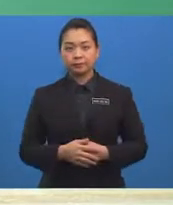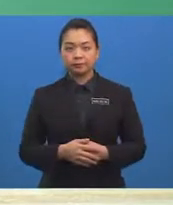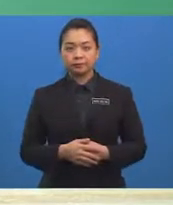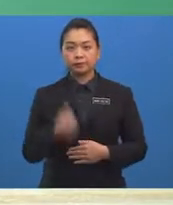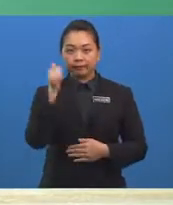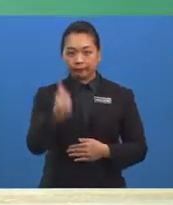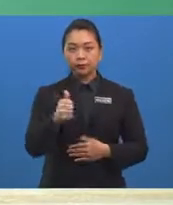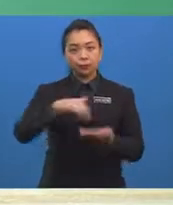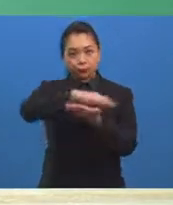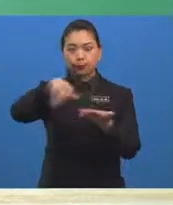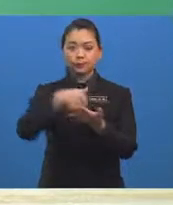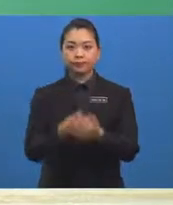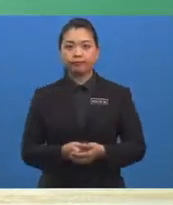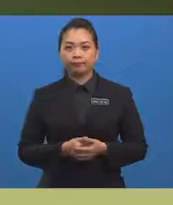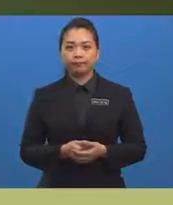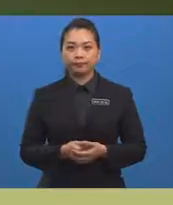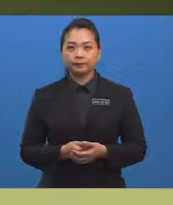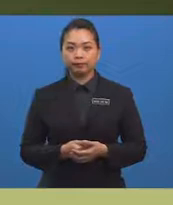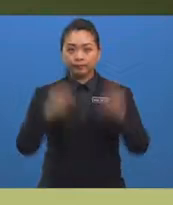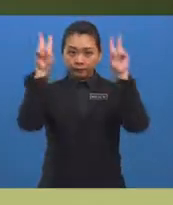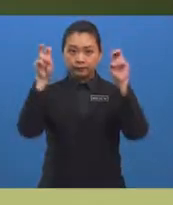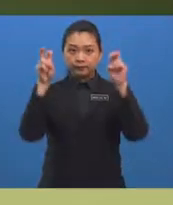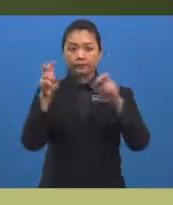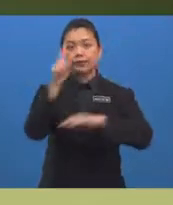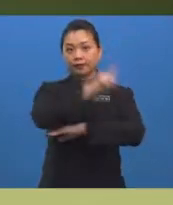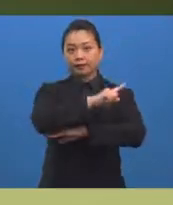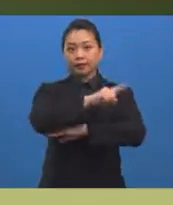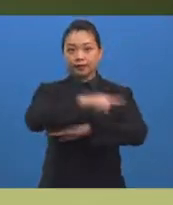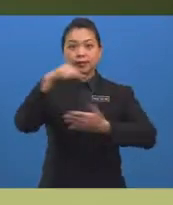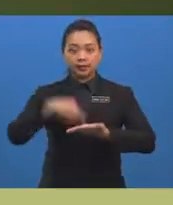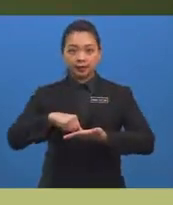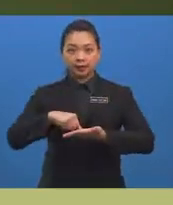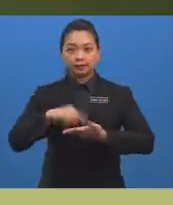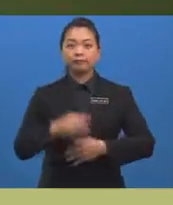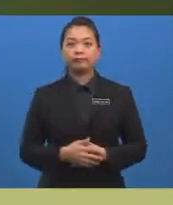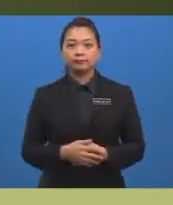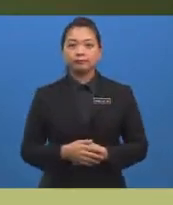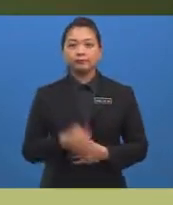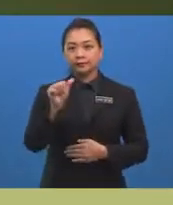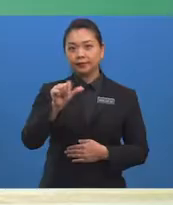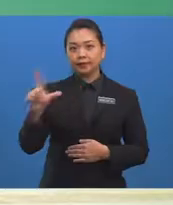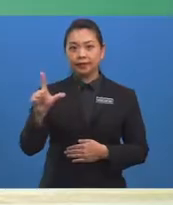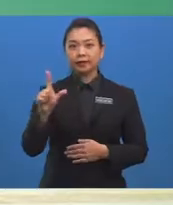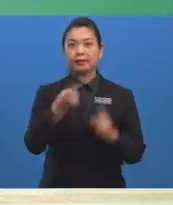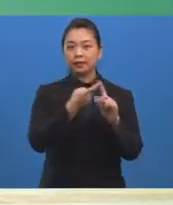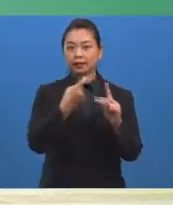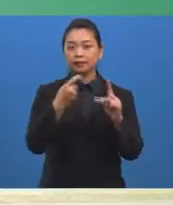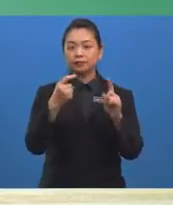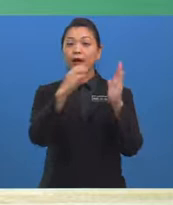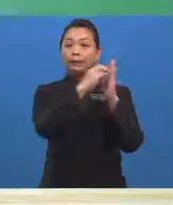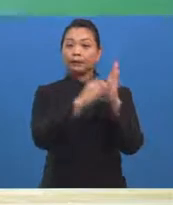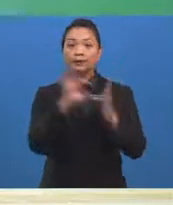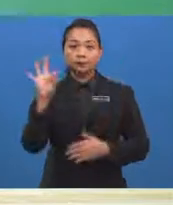Bagus semua. Topik yang kita akan pelajari pada kali ini ialah dari bab 9,